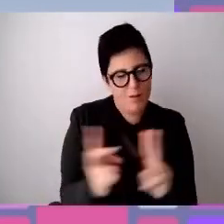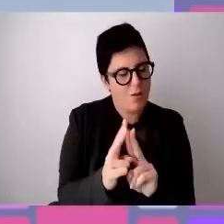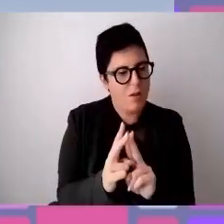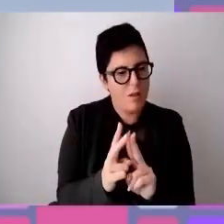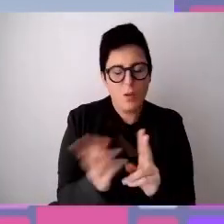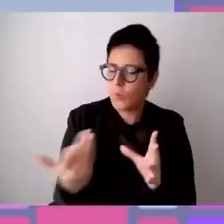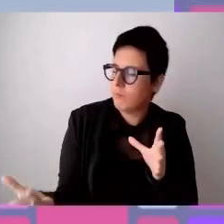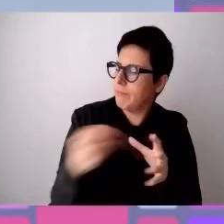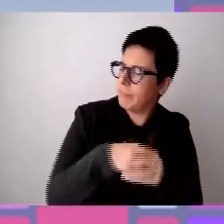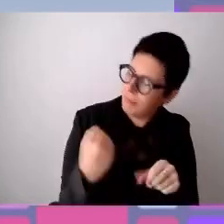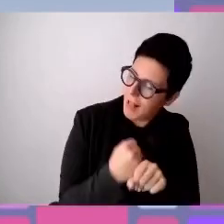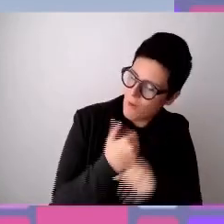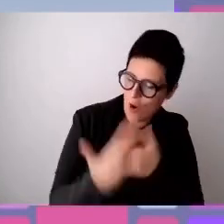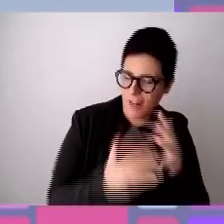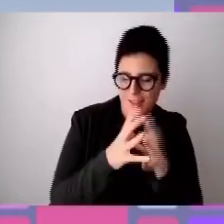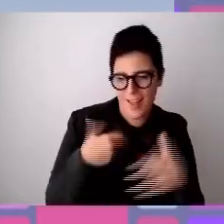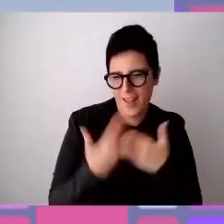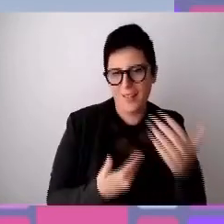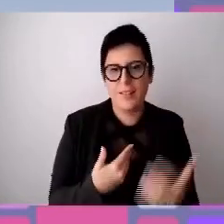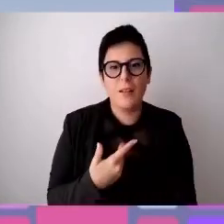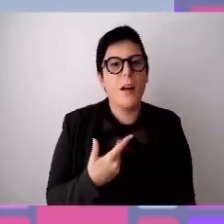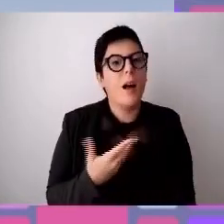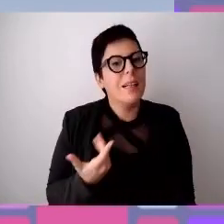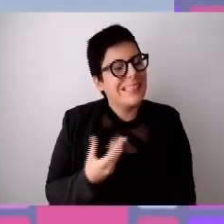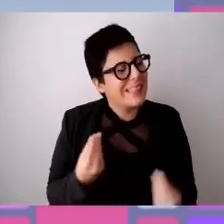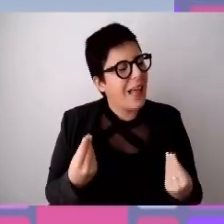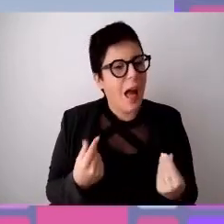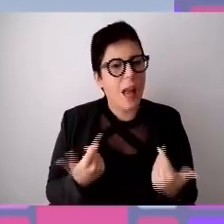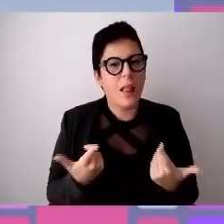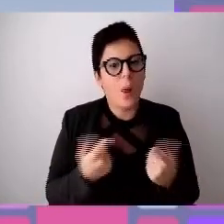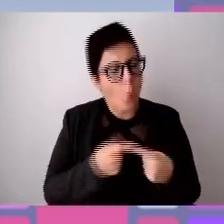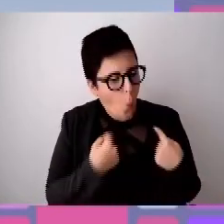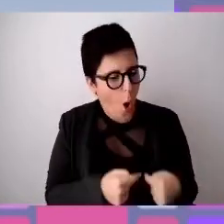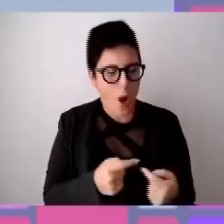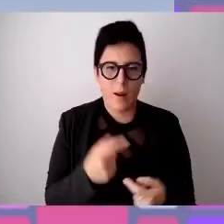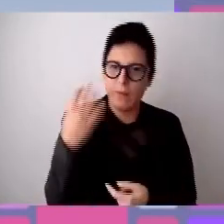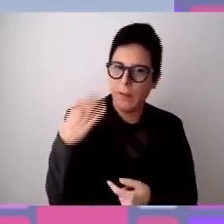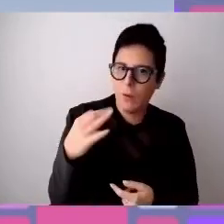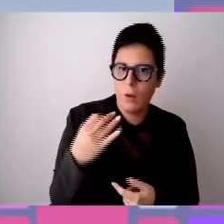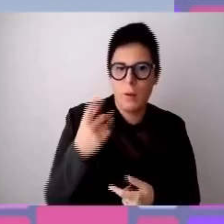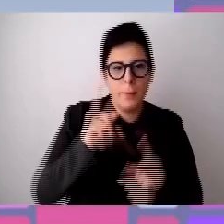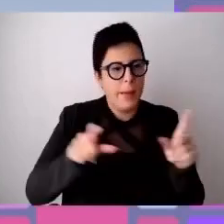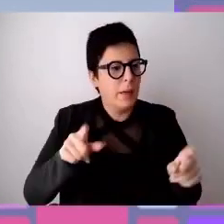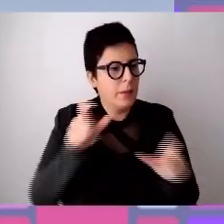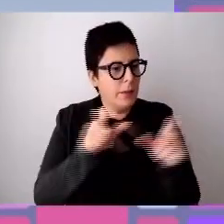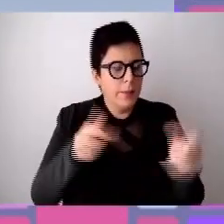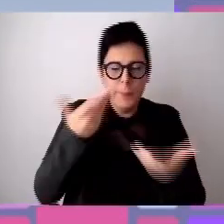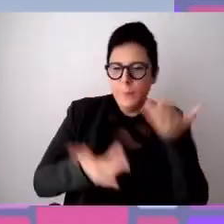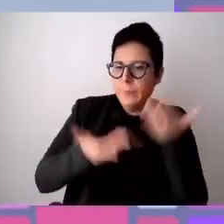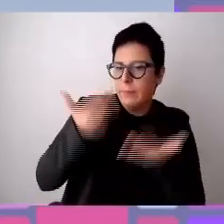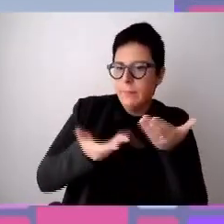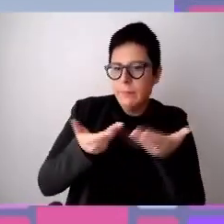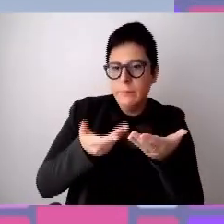di virtuosismo casi di cuore e di ragione nel valutare le persone le loro competenze il loro